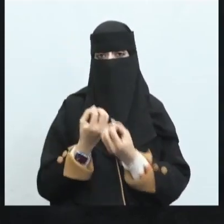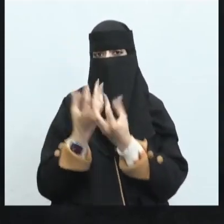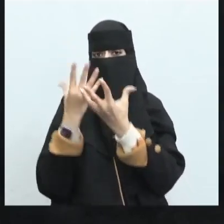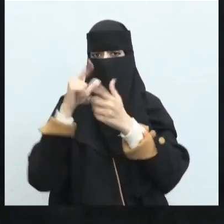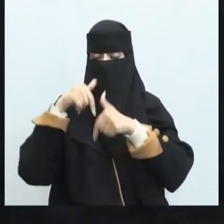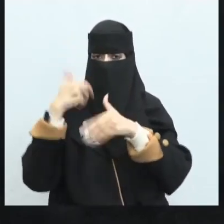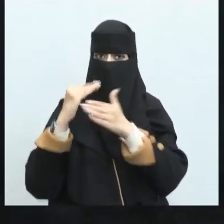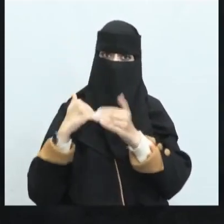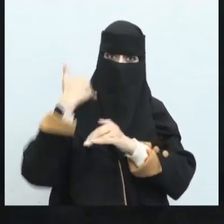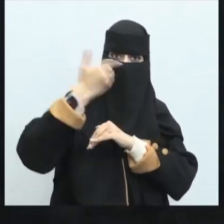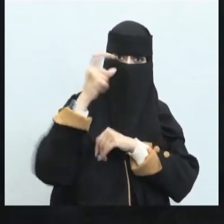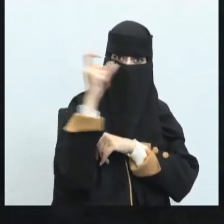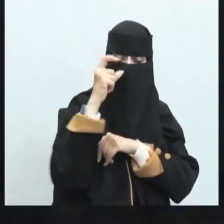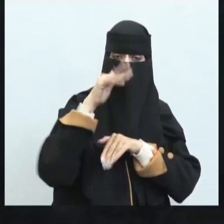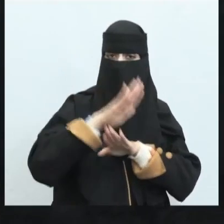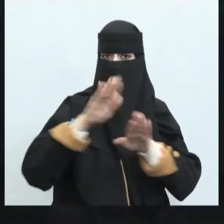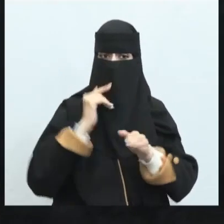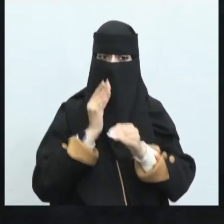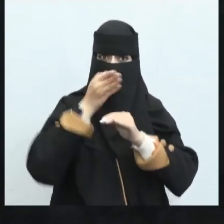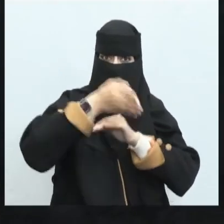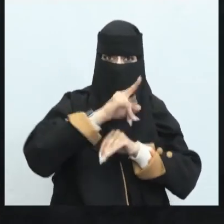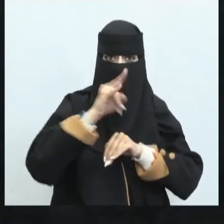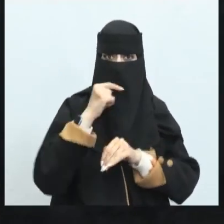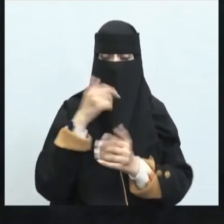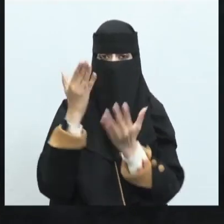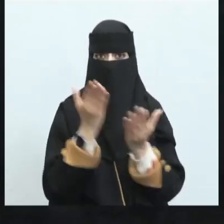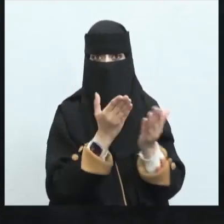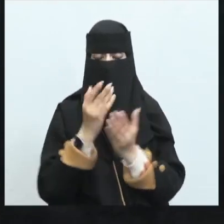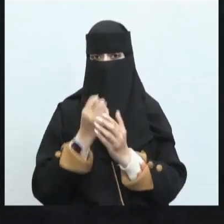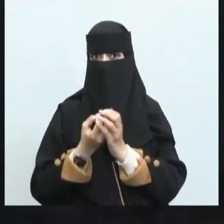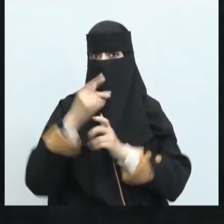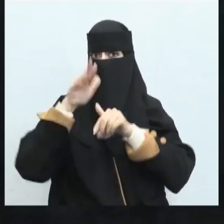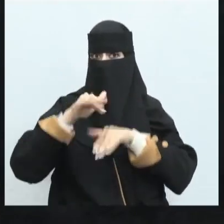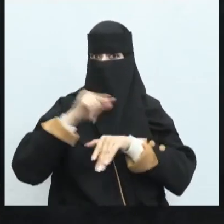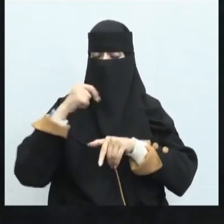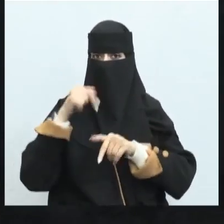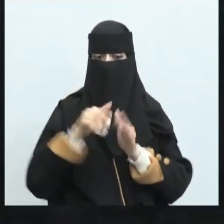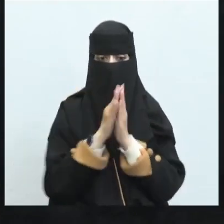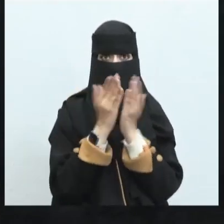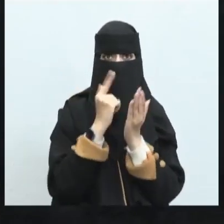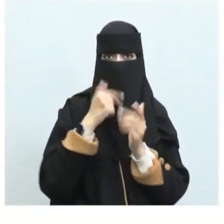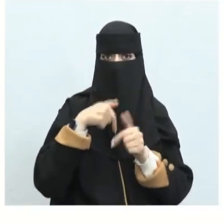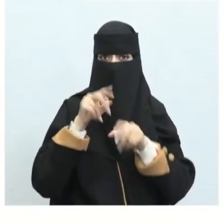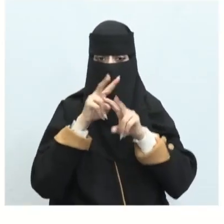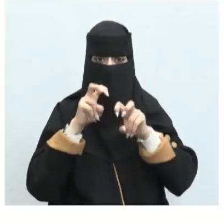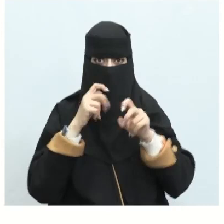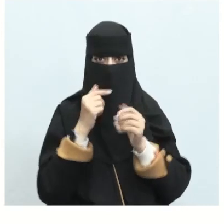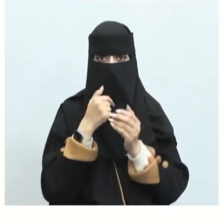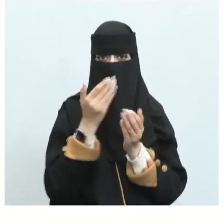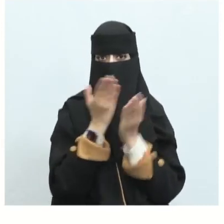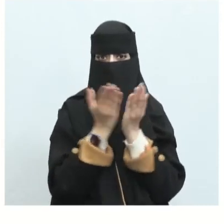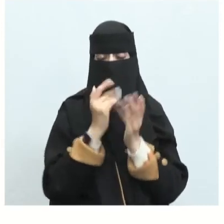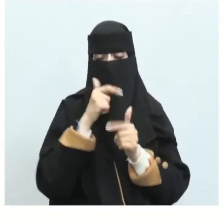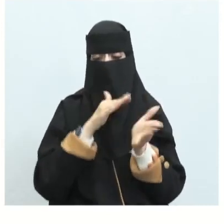أنها بعد أن إسلامها لم تقول شعرا وإنما يعني بوهرت كما بقية العرب بوهروا بالقرآن وذكروا وتدارسوا الكناية